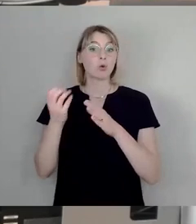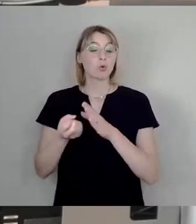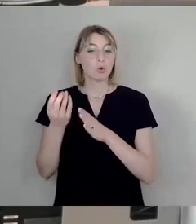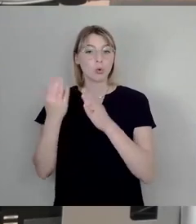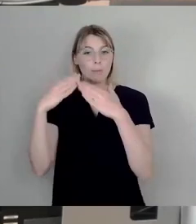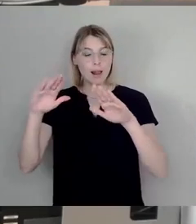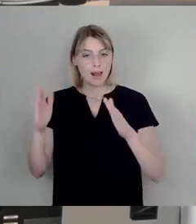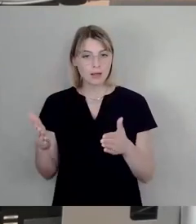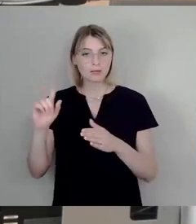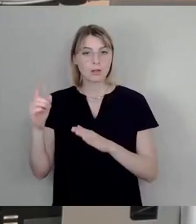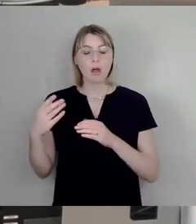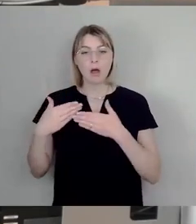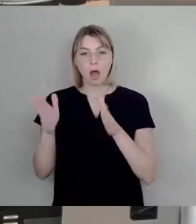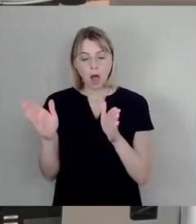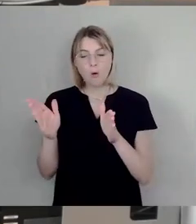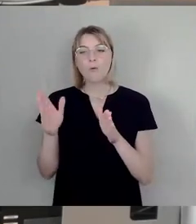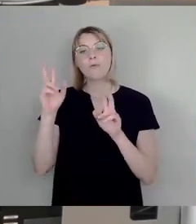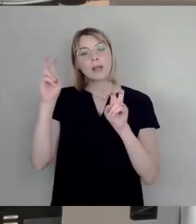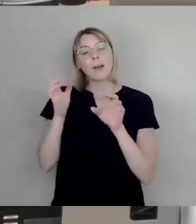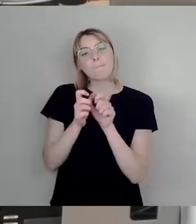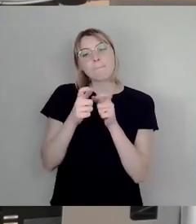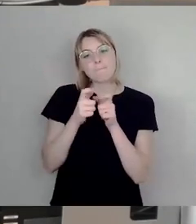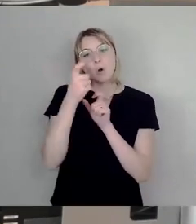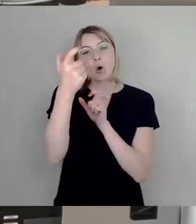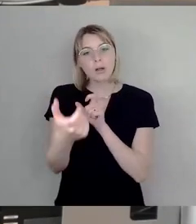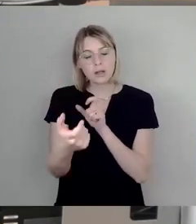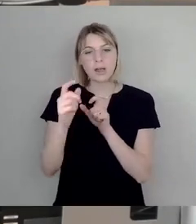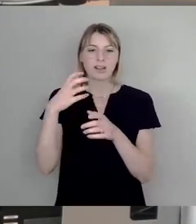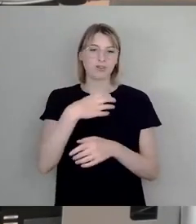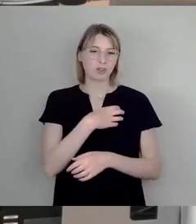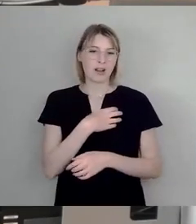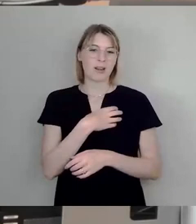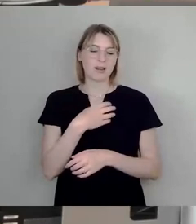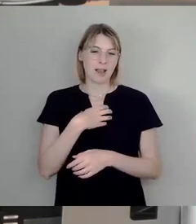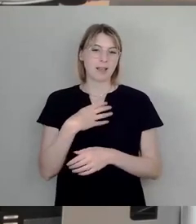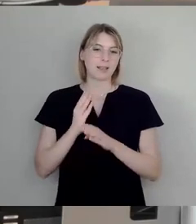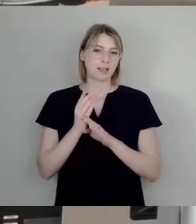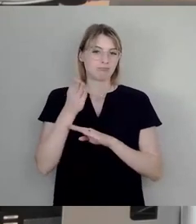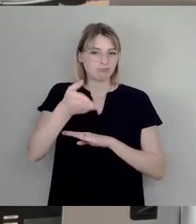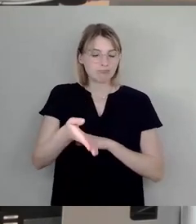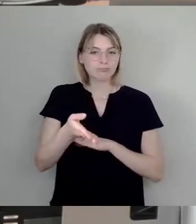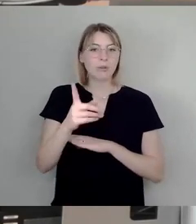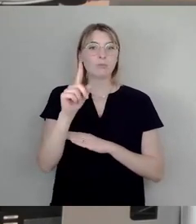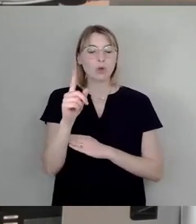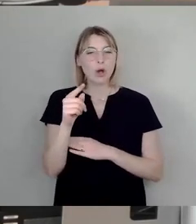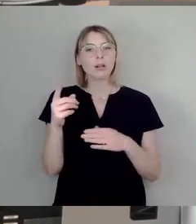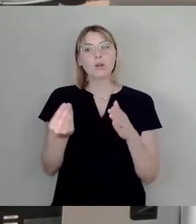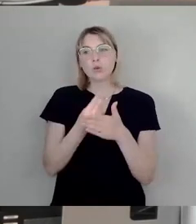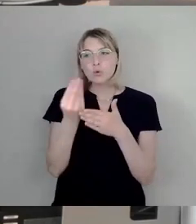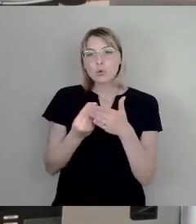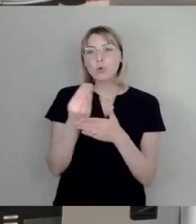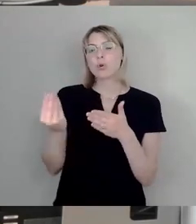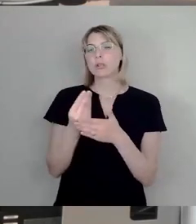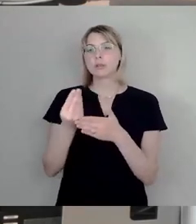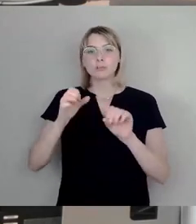Stadtgesellschaft geschaffen und haben temporäre künstlerische Impulse und Installationen mit